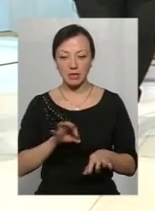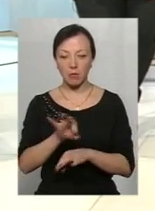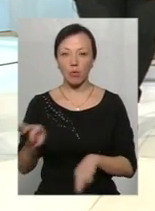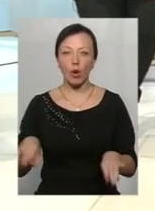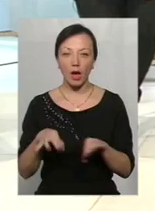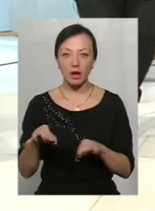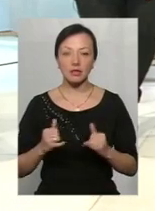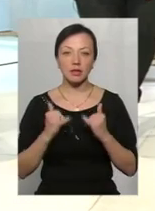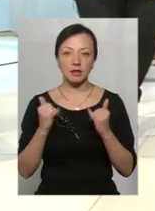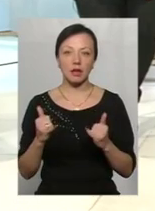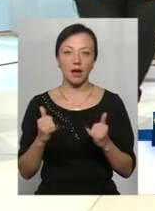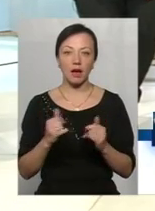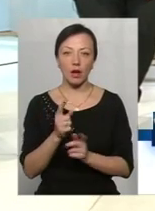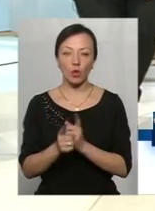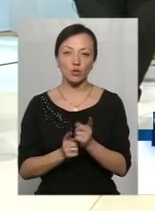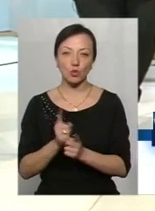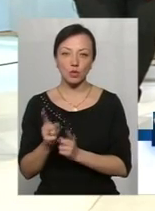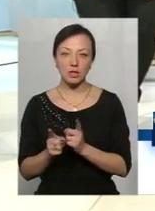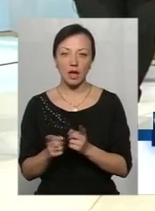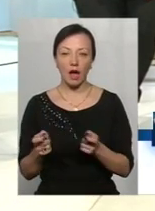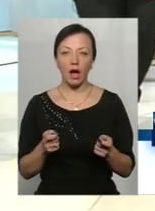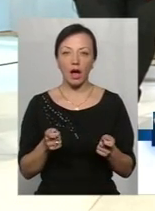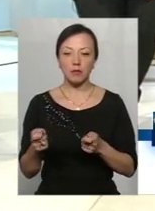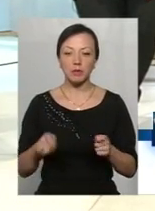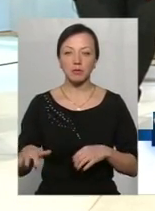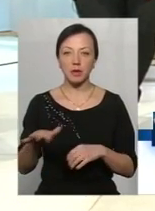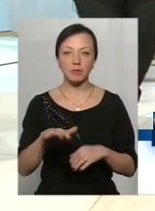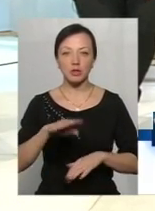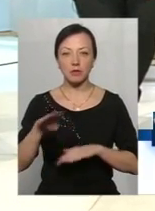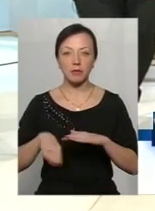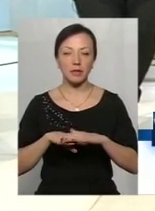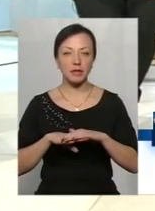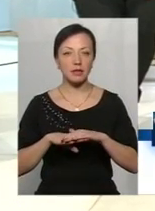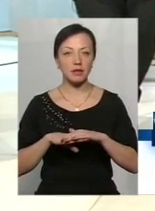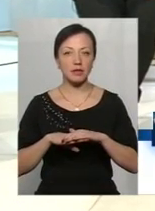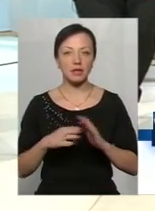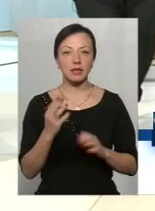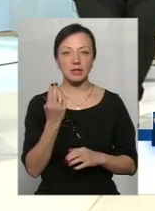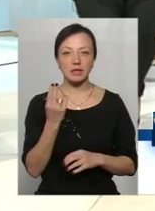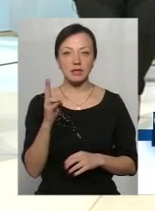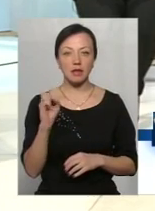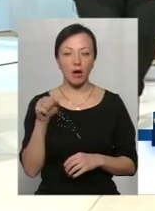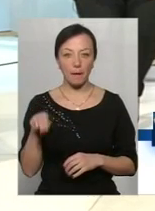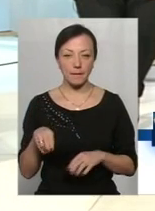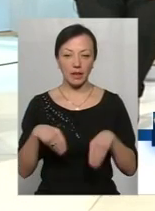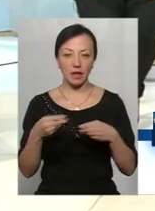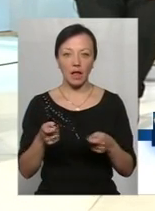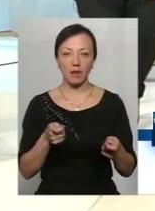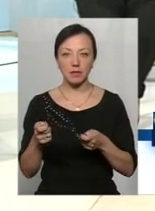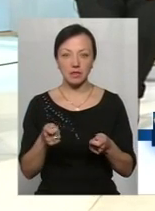для реконструкції приміщення під ЦНАП, під надання